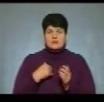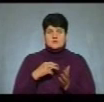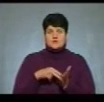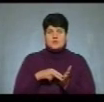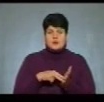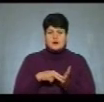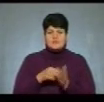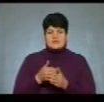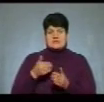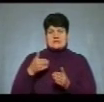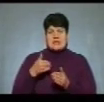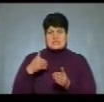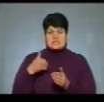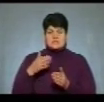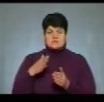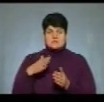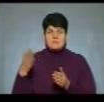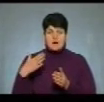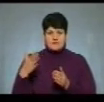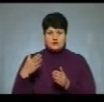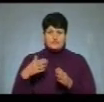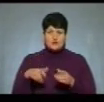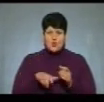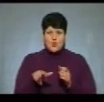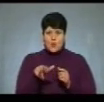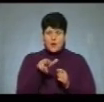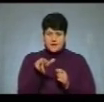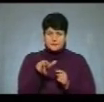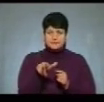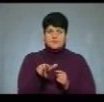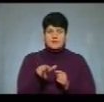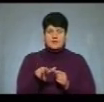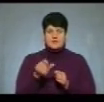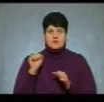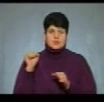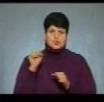ззаді, з правої сторони від дороги, наніс удар